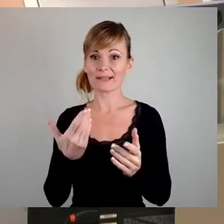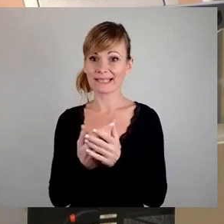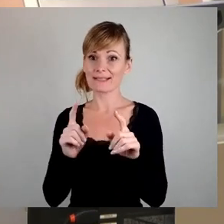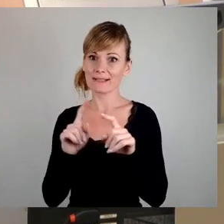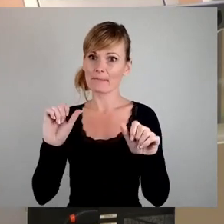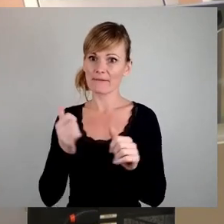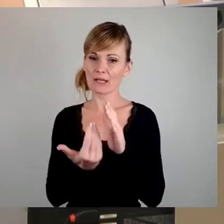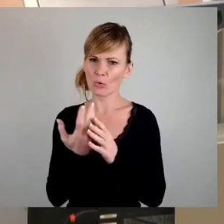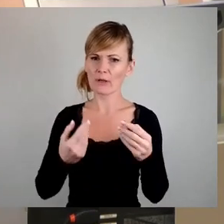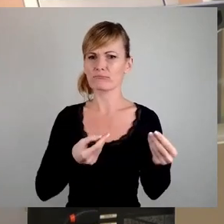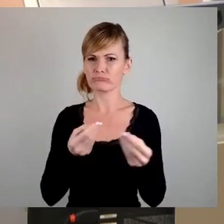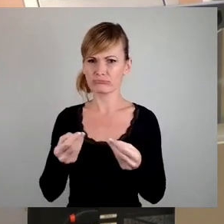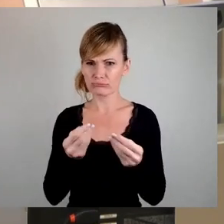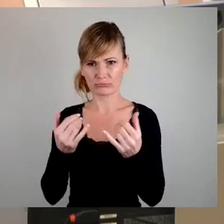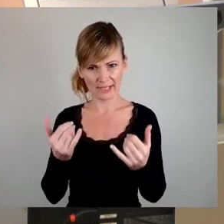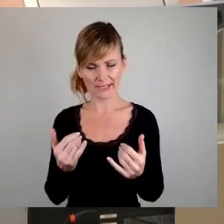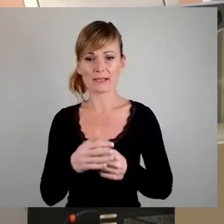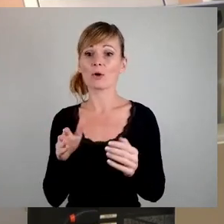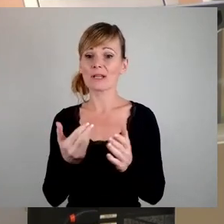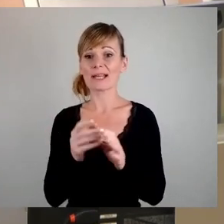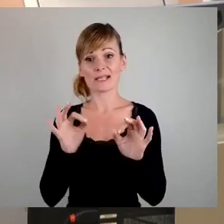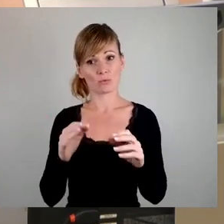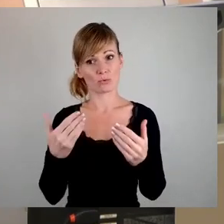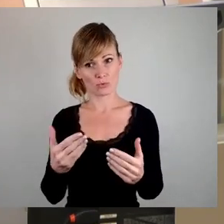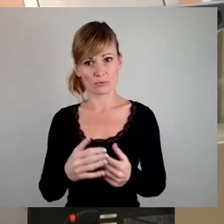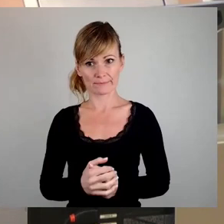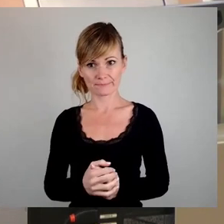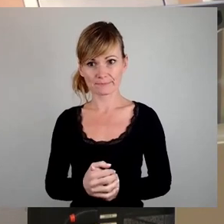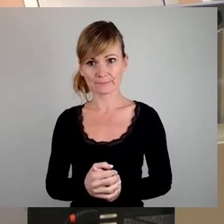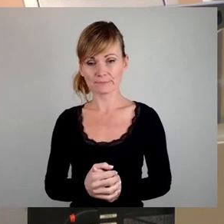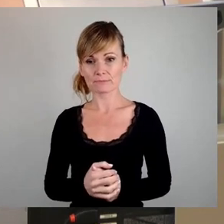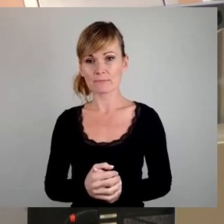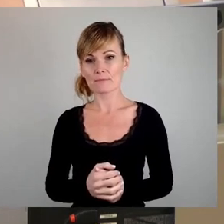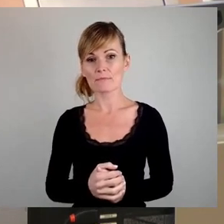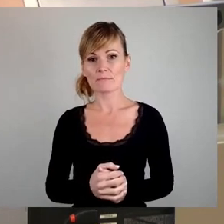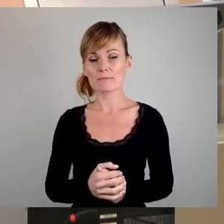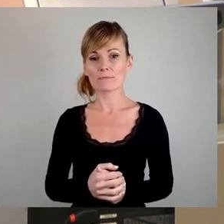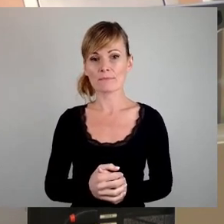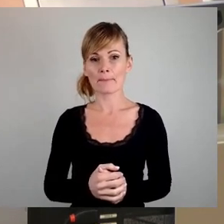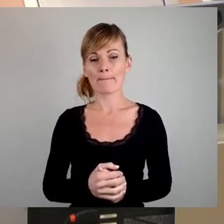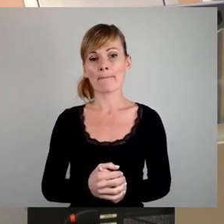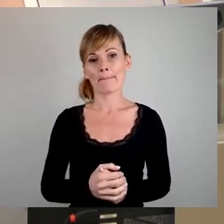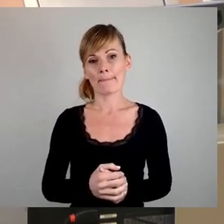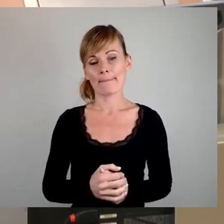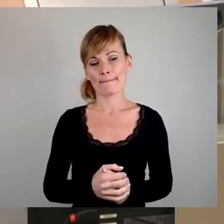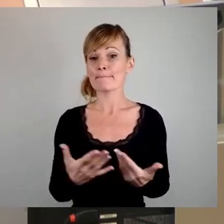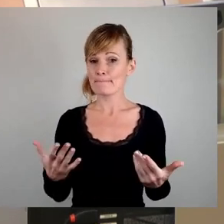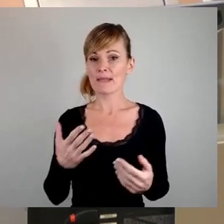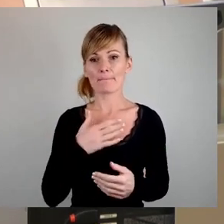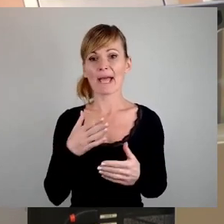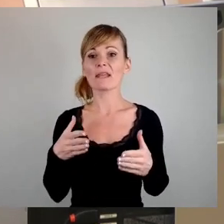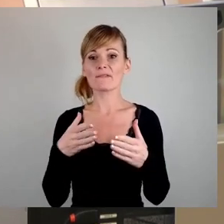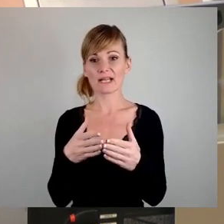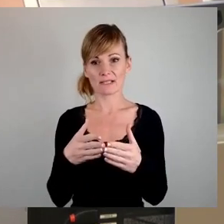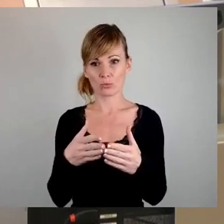das ist richtig so. Und das ist gut so. Und es ist nicht verwunderlich, dass meine Fraktion selbstverständlich